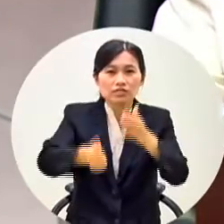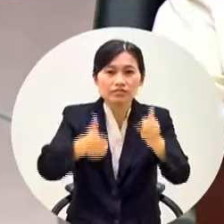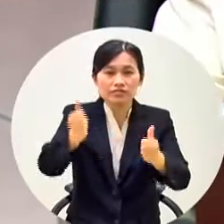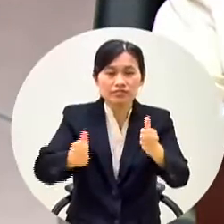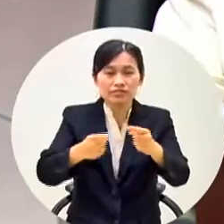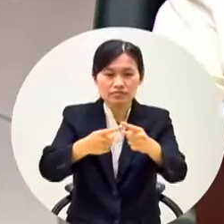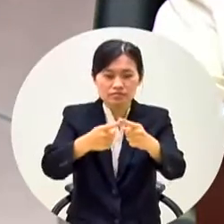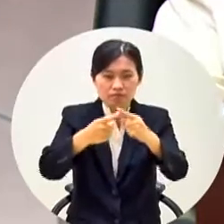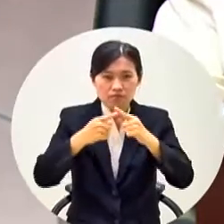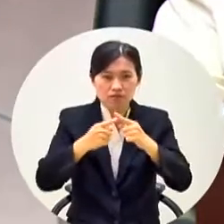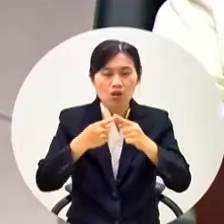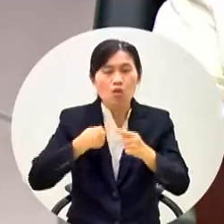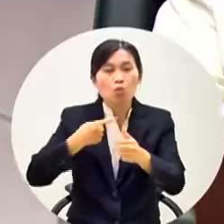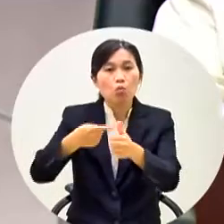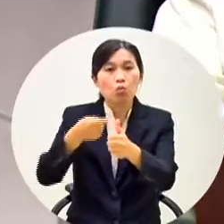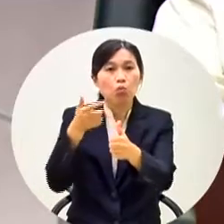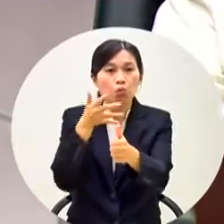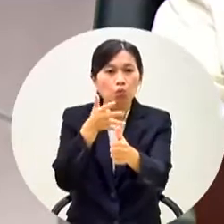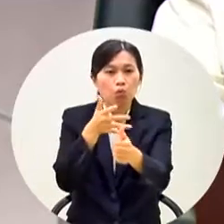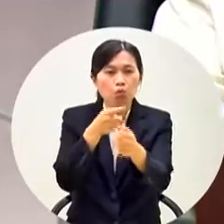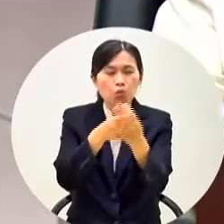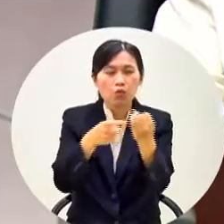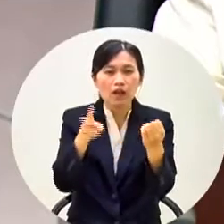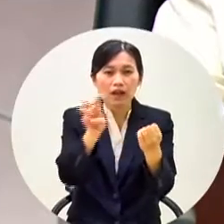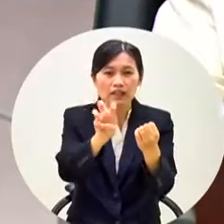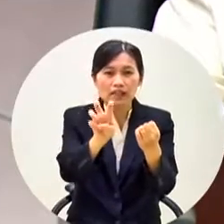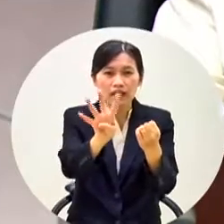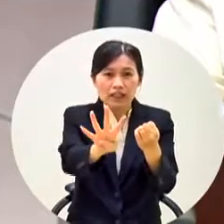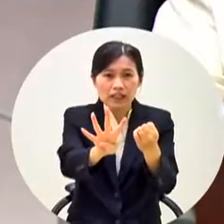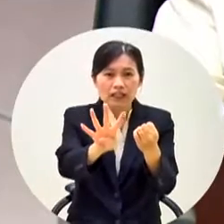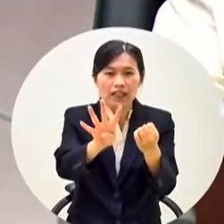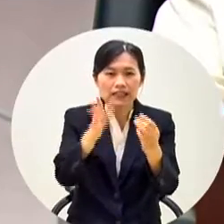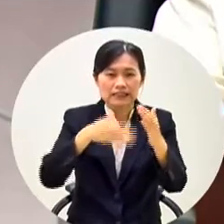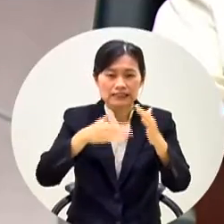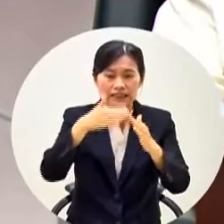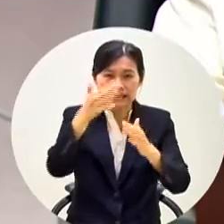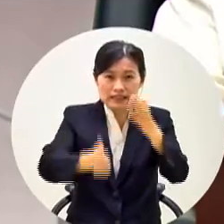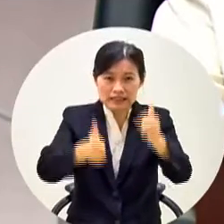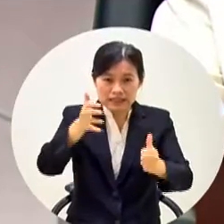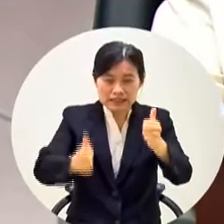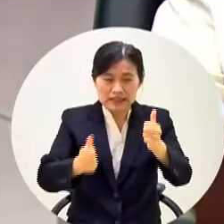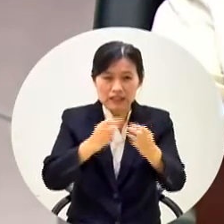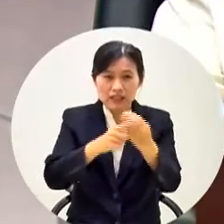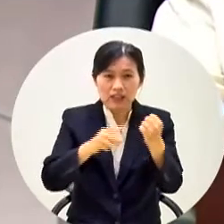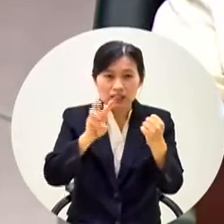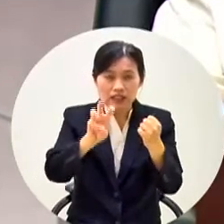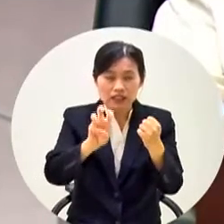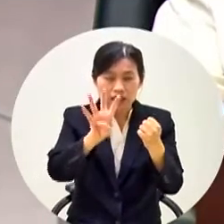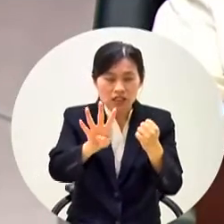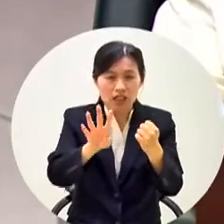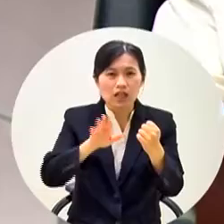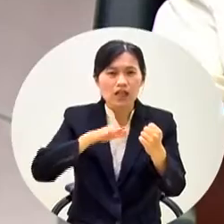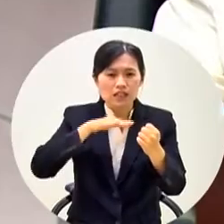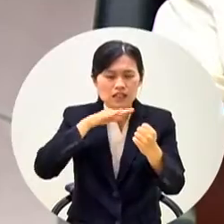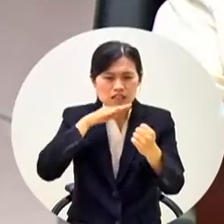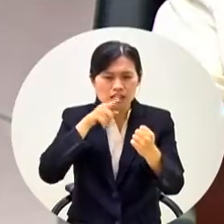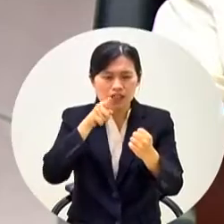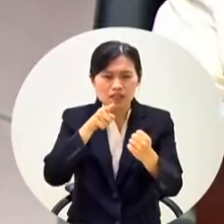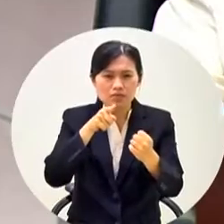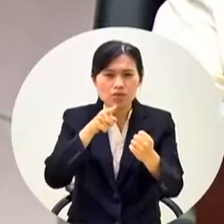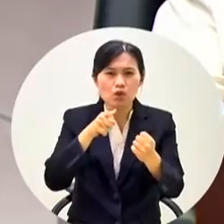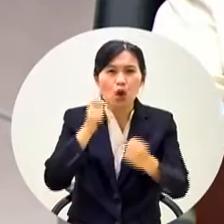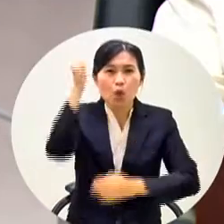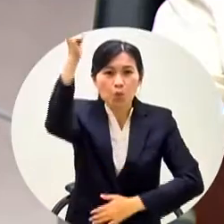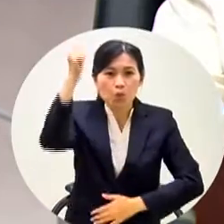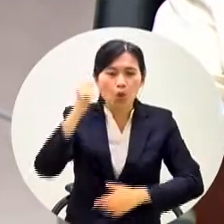那我先請問我們的34位校長那待會請教的時候就請你們用舉手式的方式來